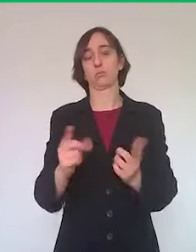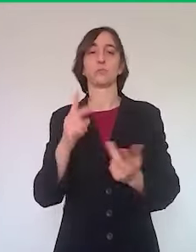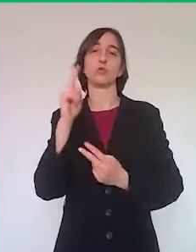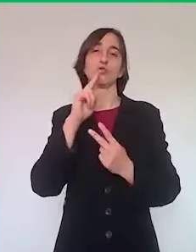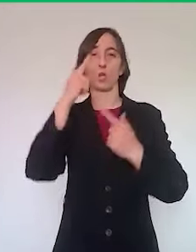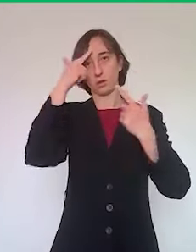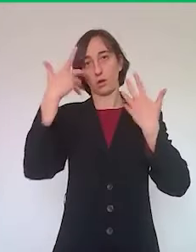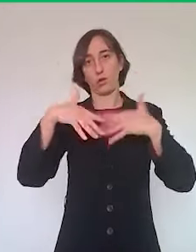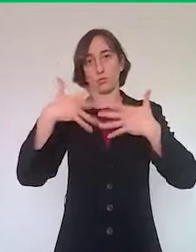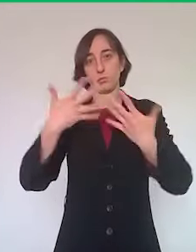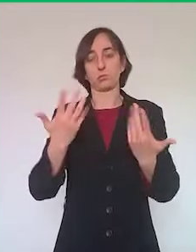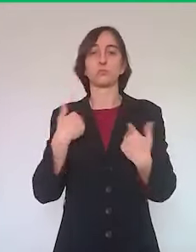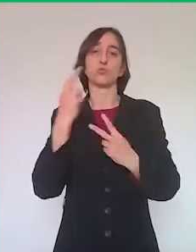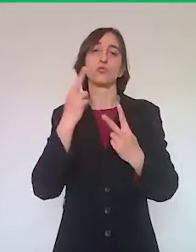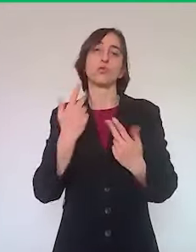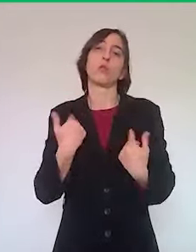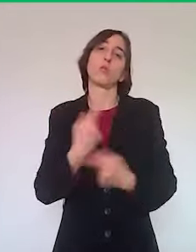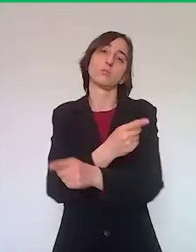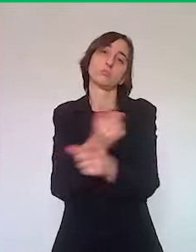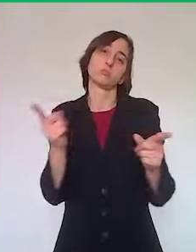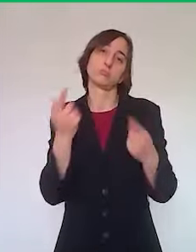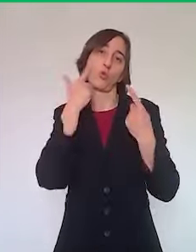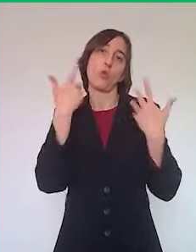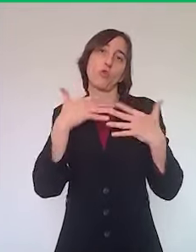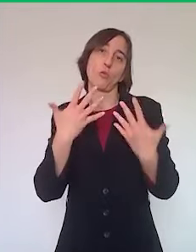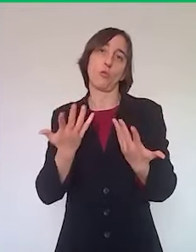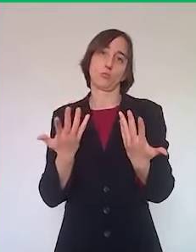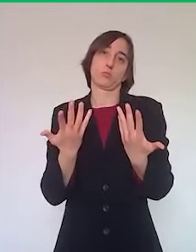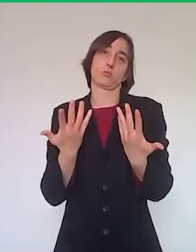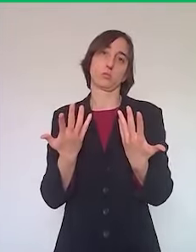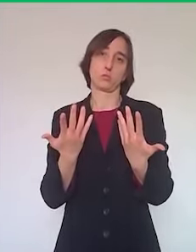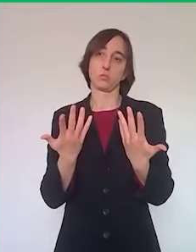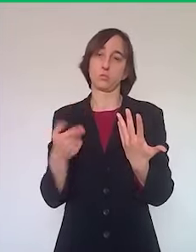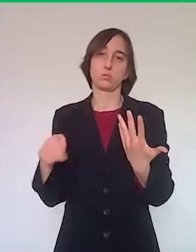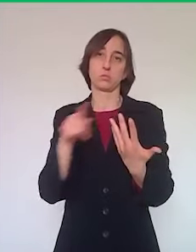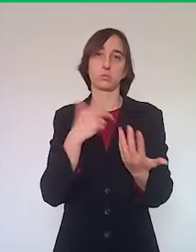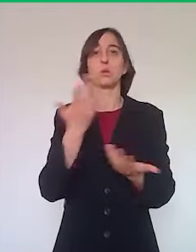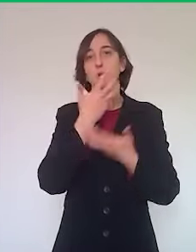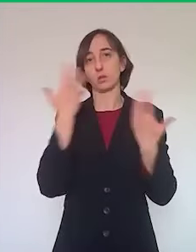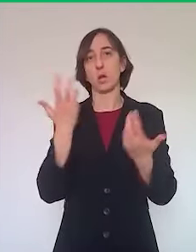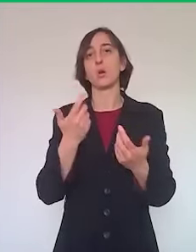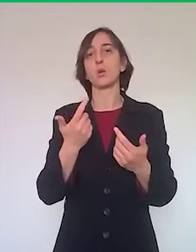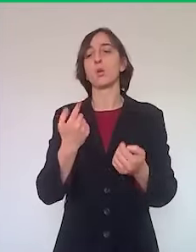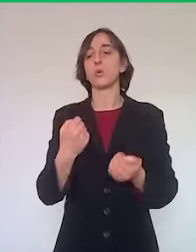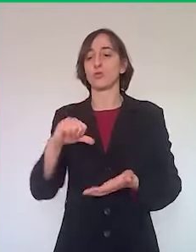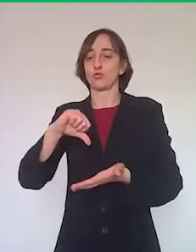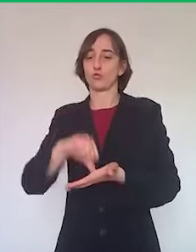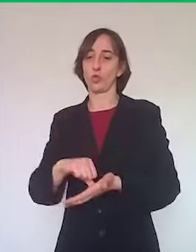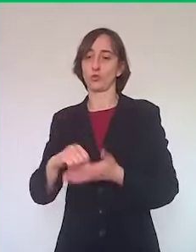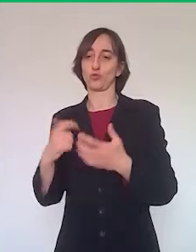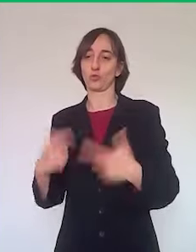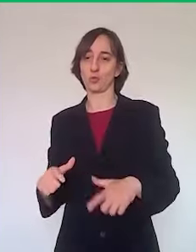responsabilità e alla ragionevolezza di tutti e naturalmente è molto differente abitare nel centro di una città piuttosto che in una casa in campagna.